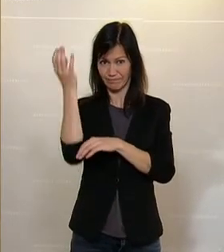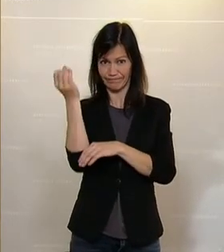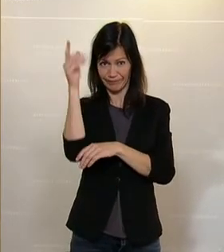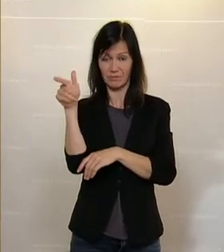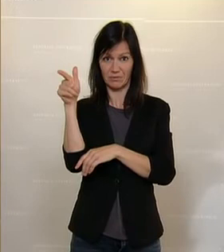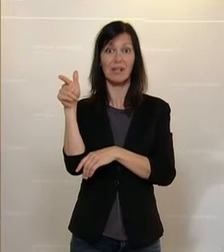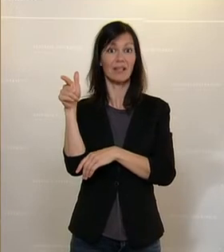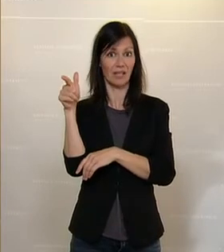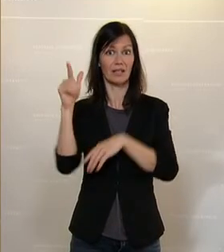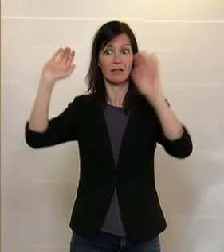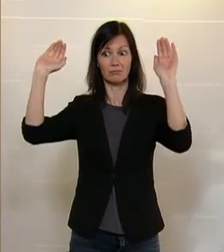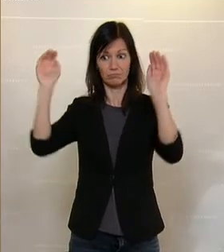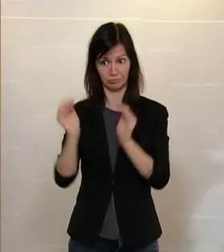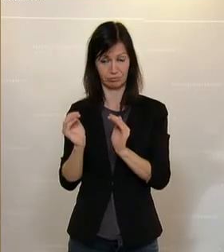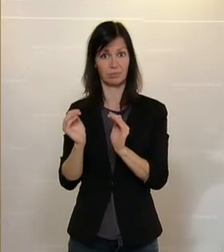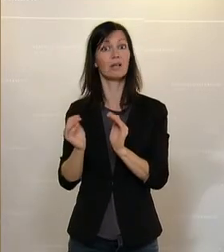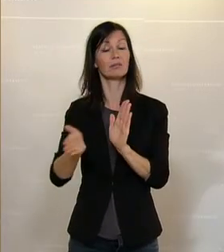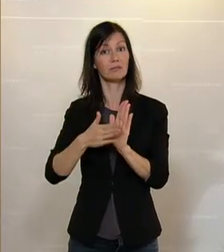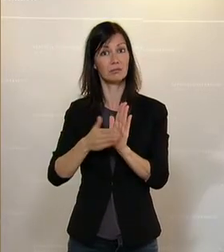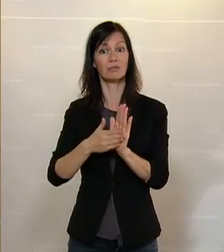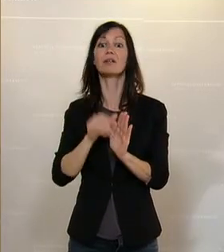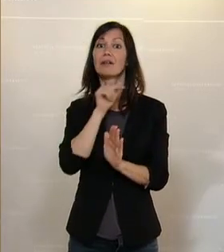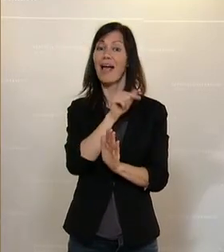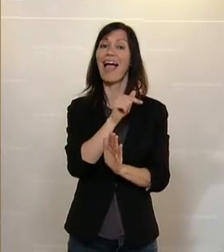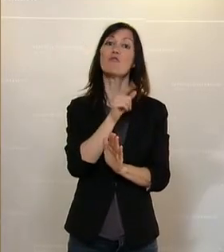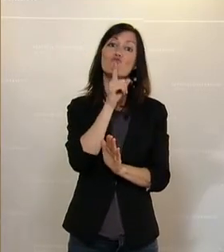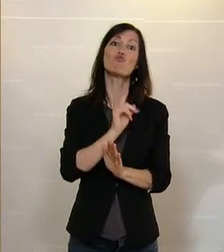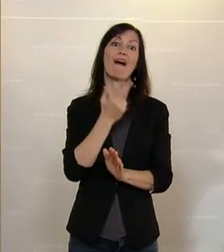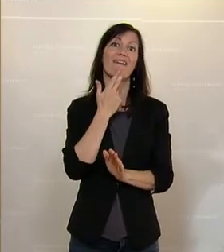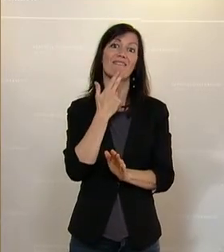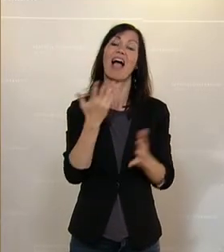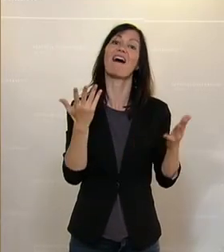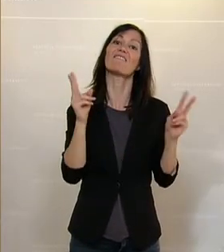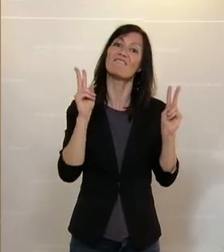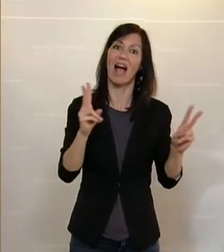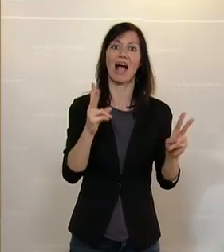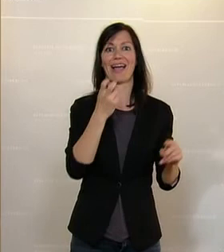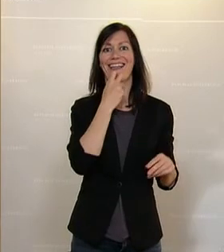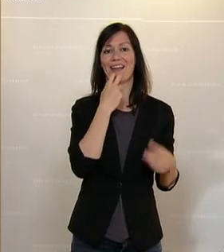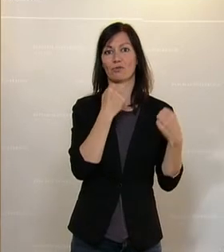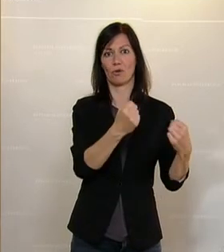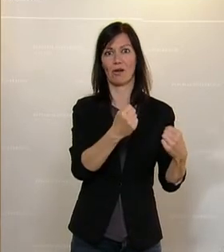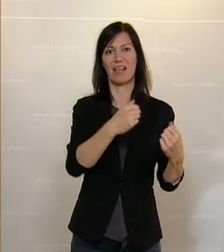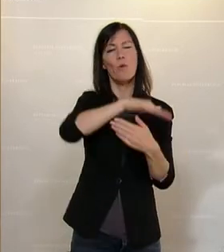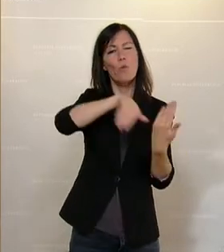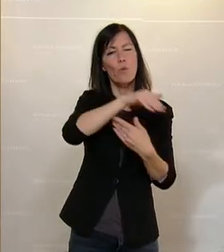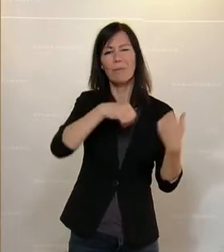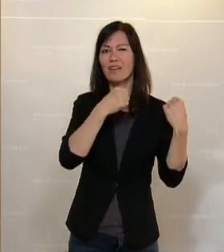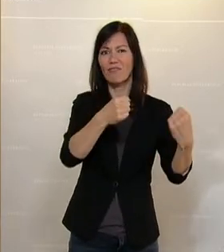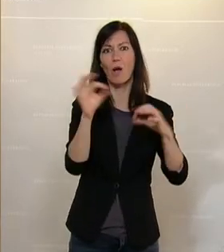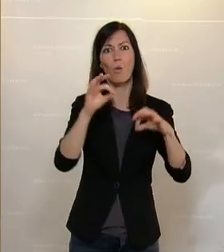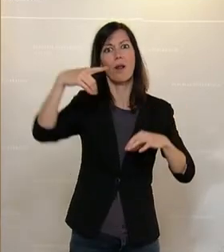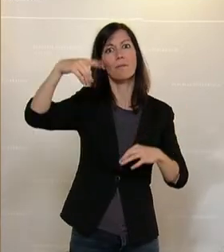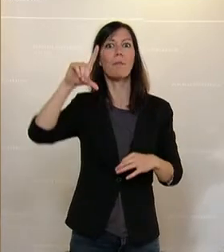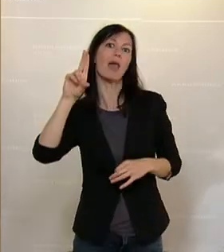zeigen nur rein batteriebetriebene Fahrzeuge, also Hybridfahrzeuge und Plug-in-Hybride bewirken gegenüber